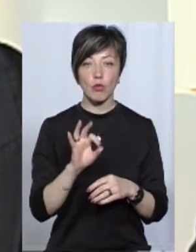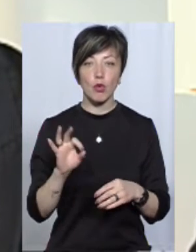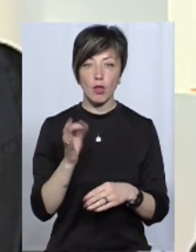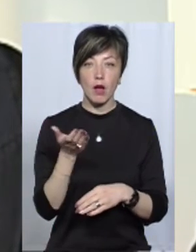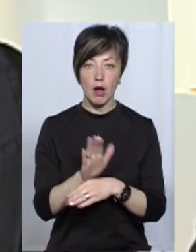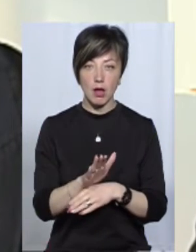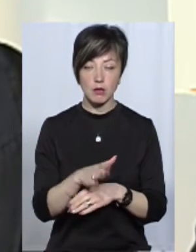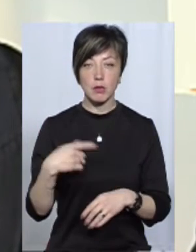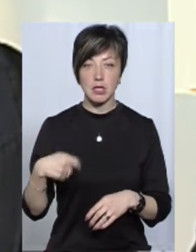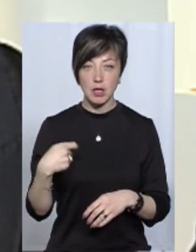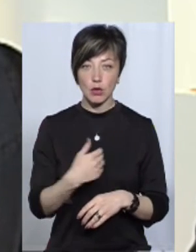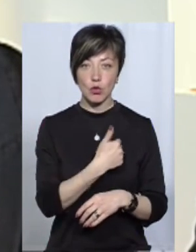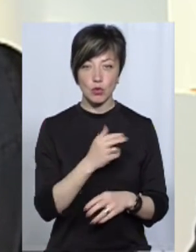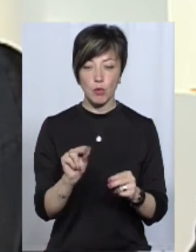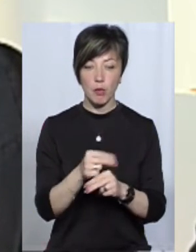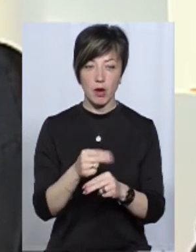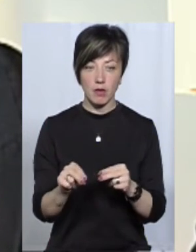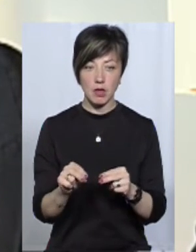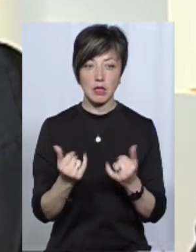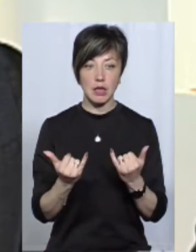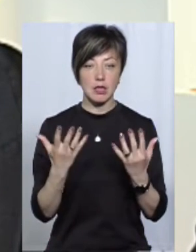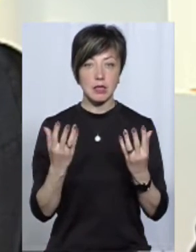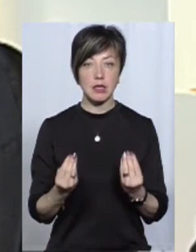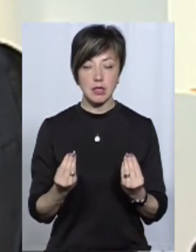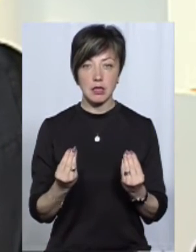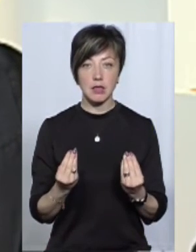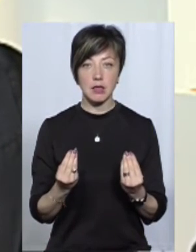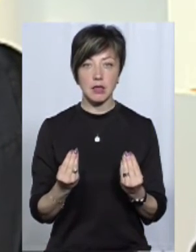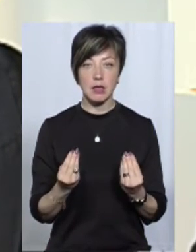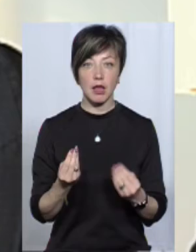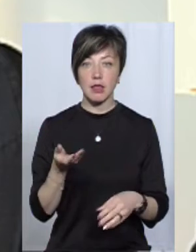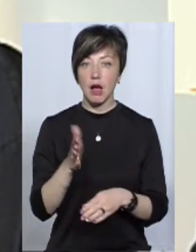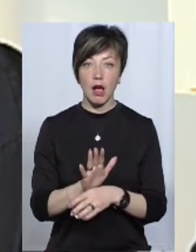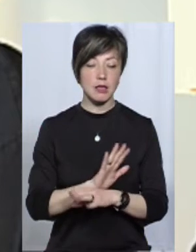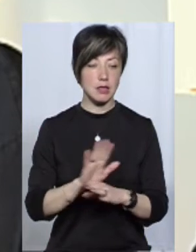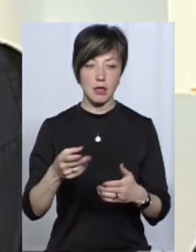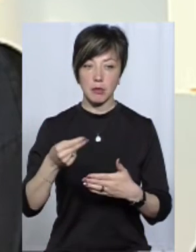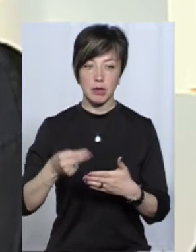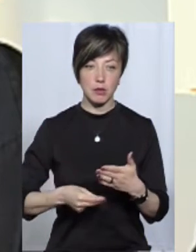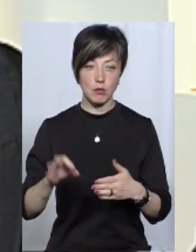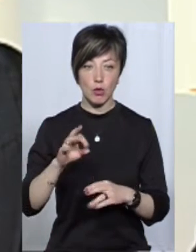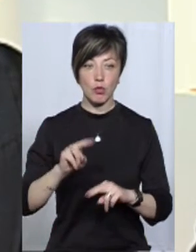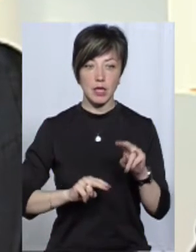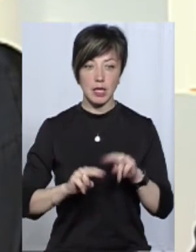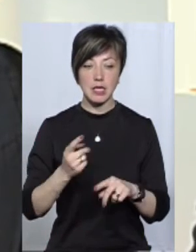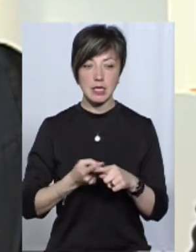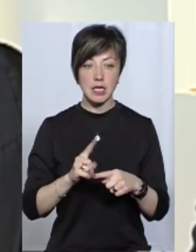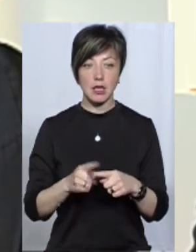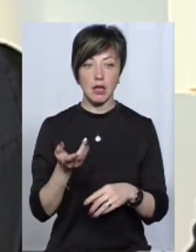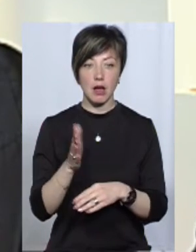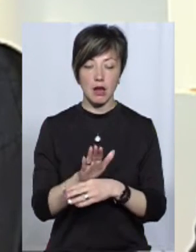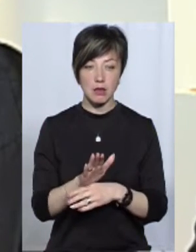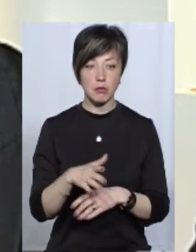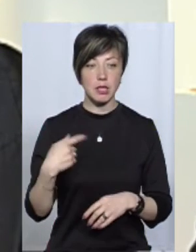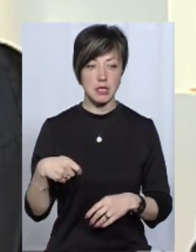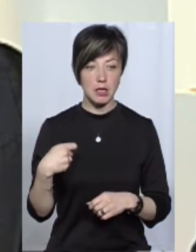наказу президента, хочу трошечки поправити. На даний час наказу цей не підписаний про будівництво, а це наказ,